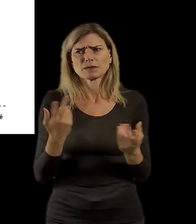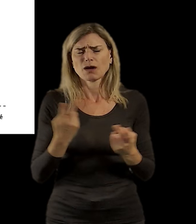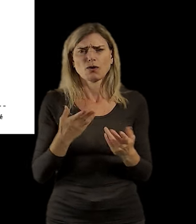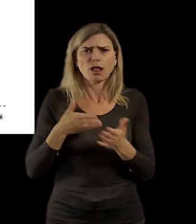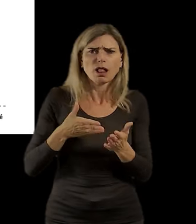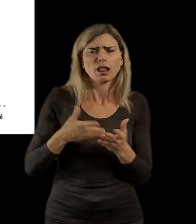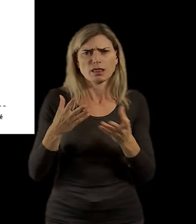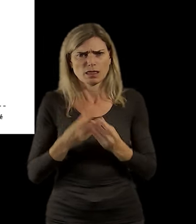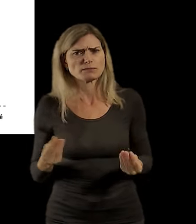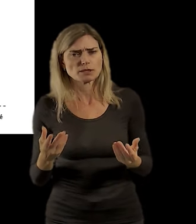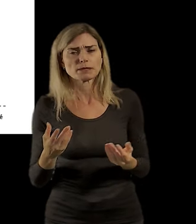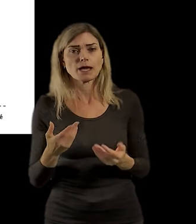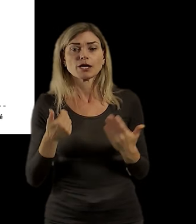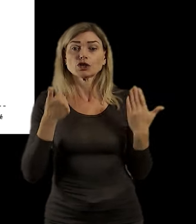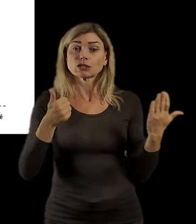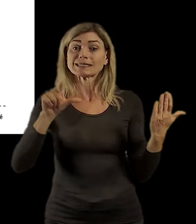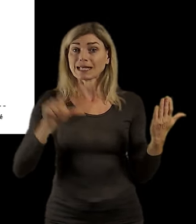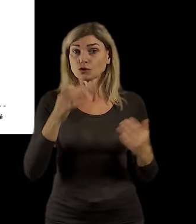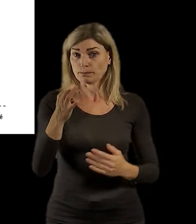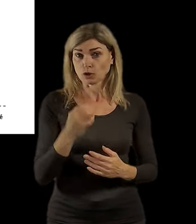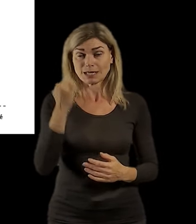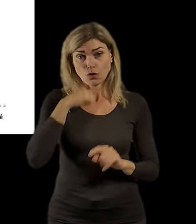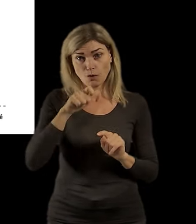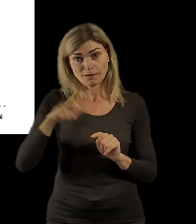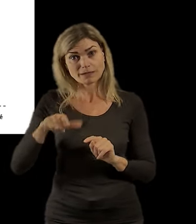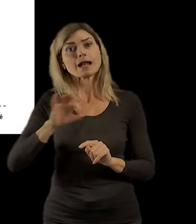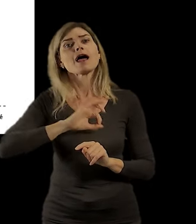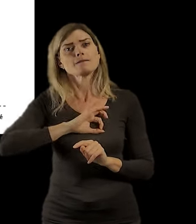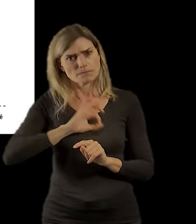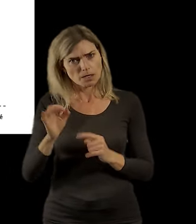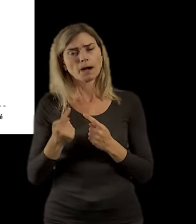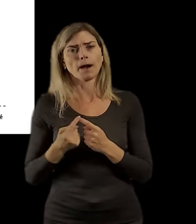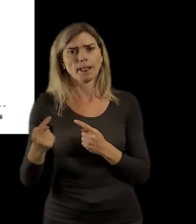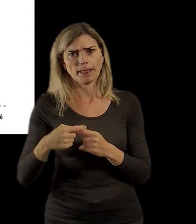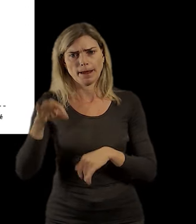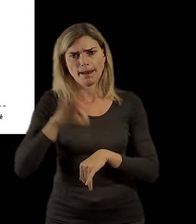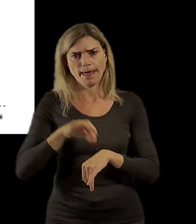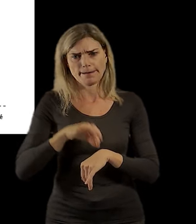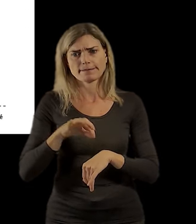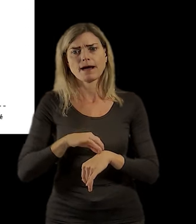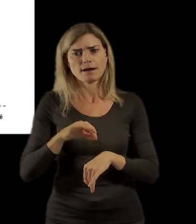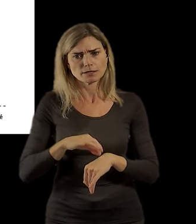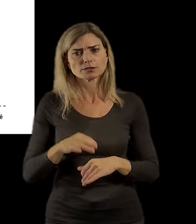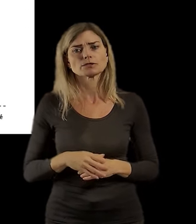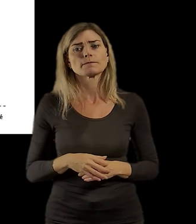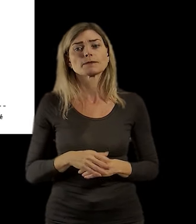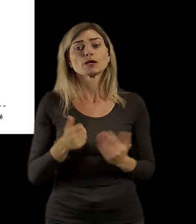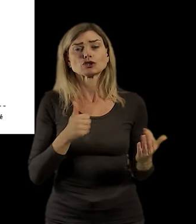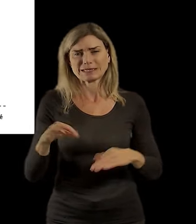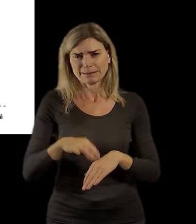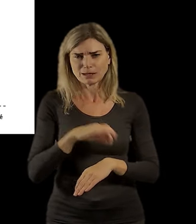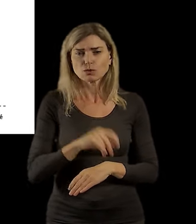Tady je vidět, že 67% obyvatel žije právě v téhle docházkové dostupnosti, ale chci ještě říct, a to platí o všech těch